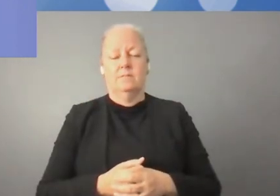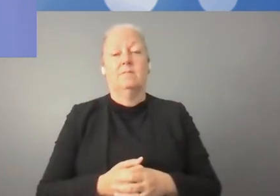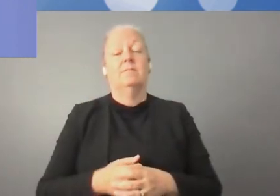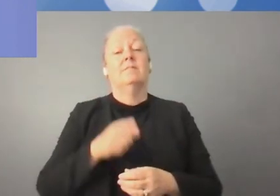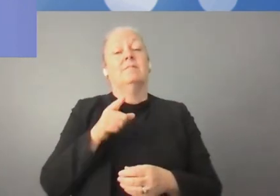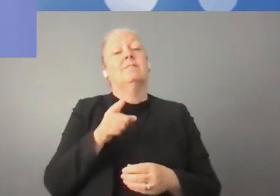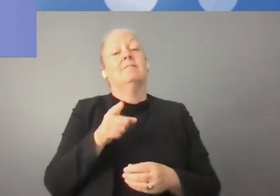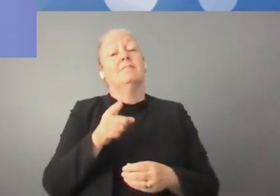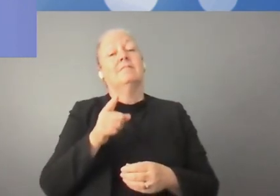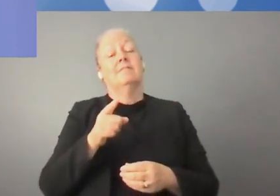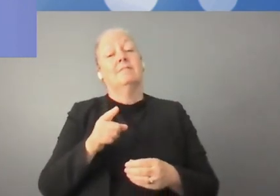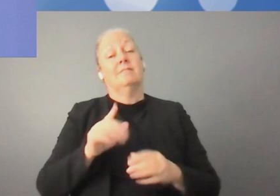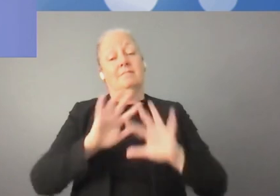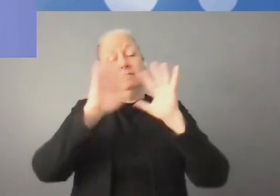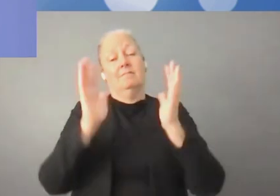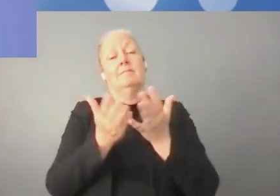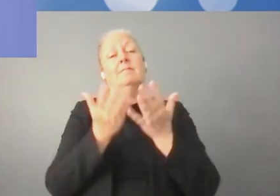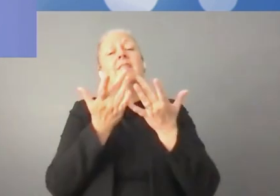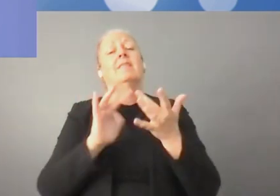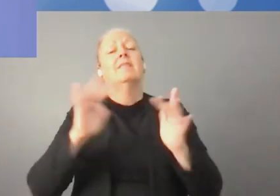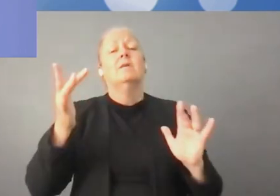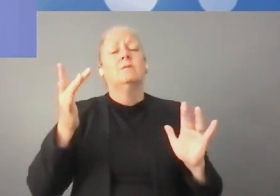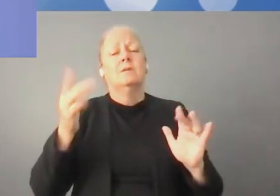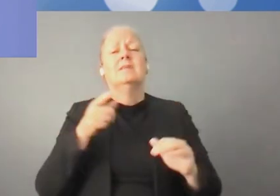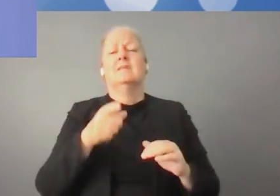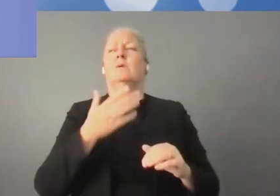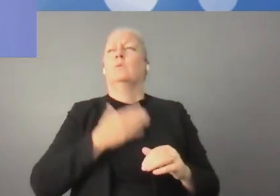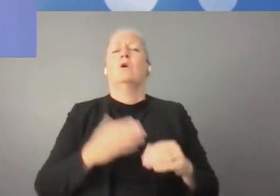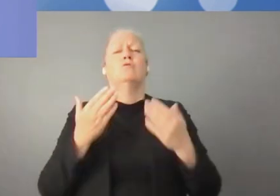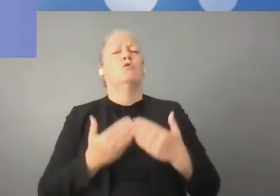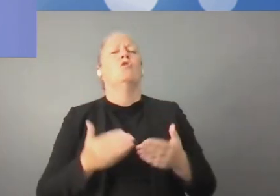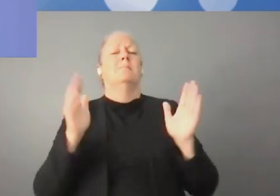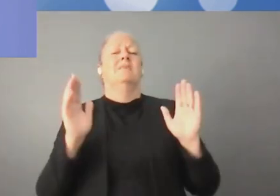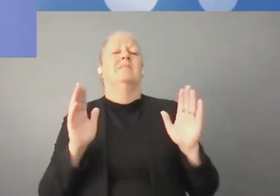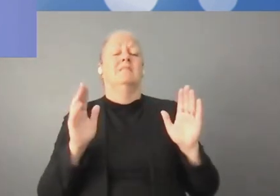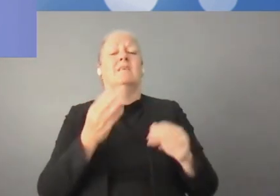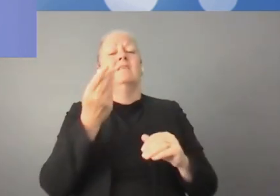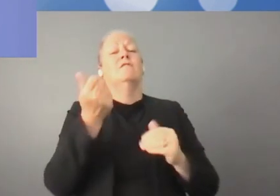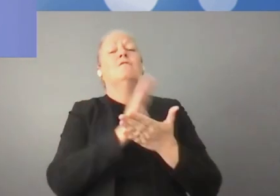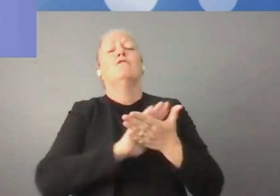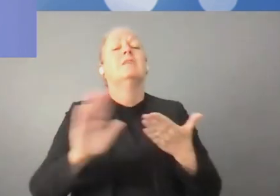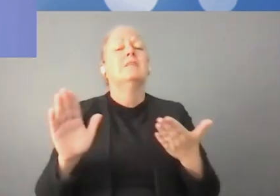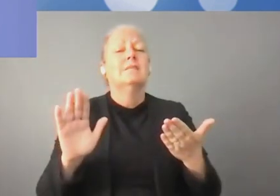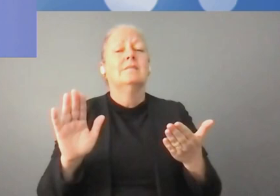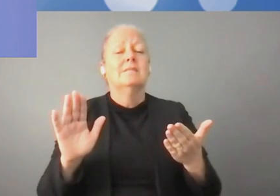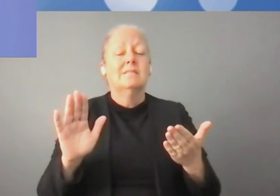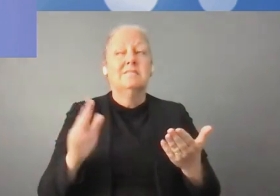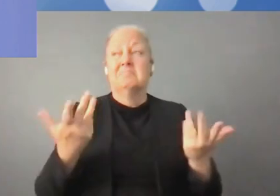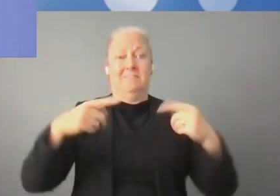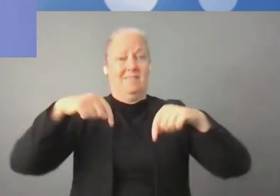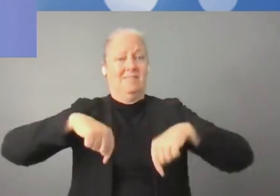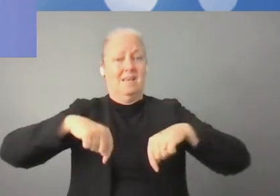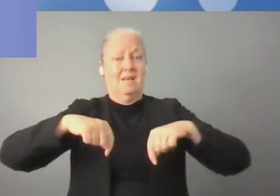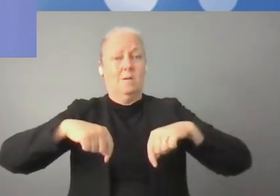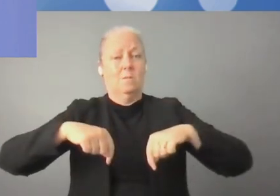C'est la première responsabilité. Dans ces infrastructures, on peut en imaginer d'autres. L'identité, la